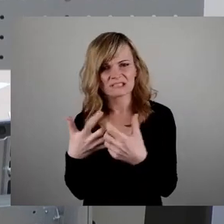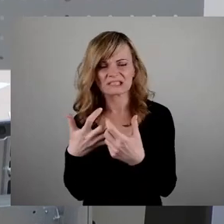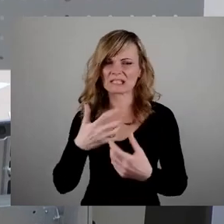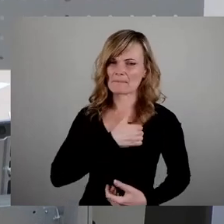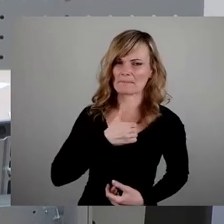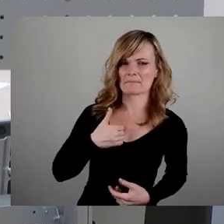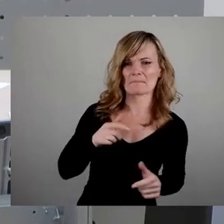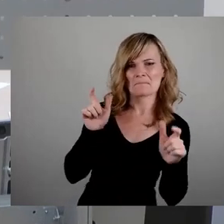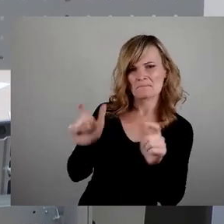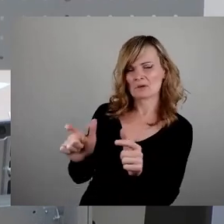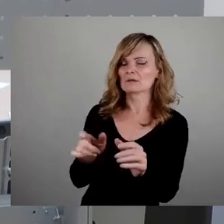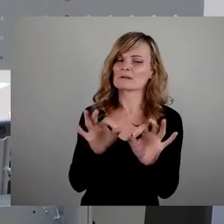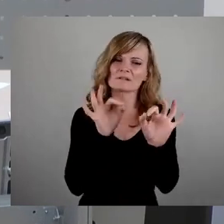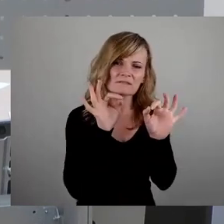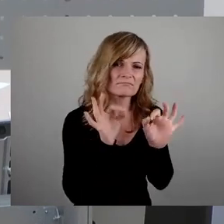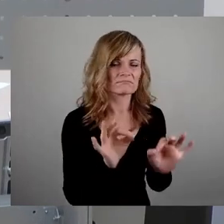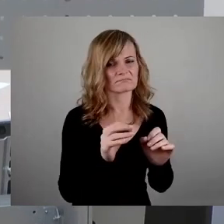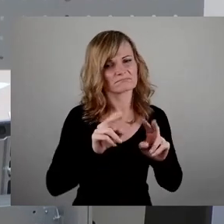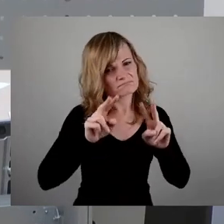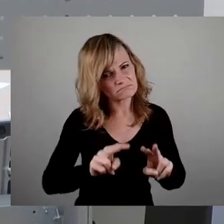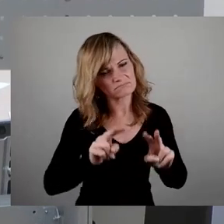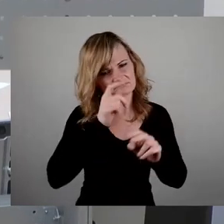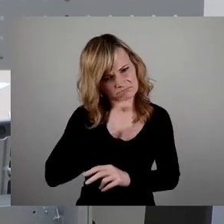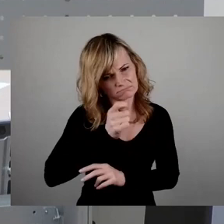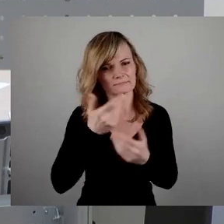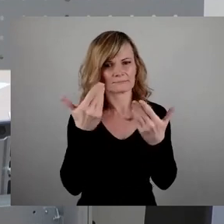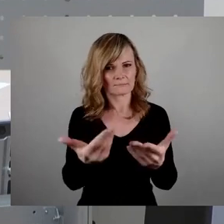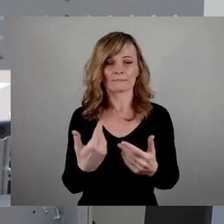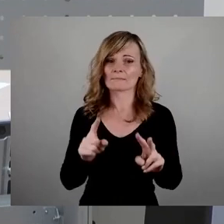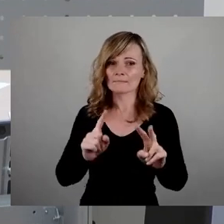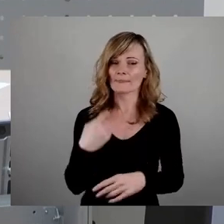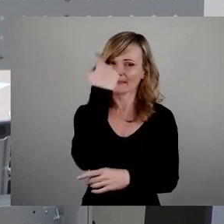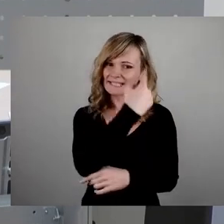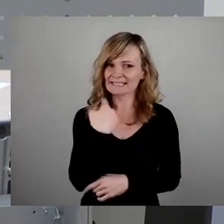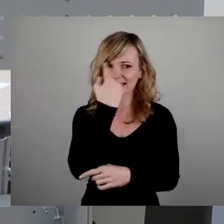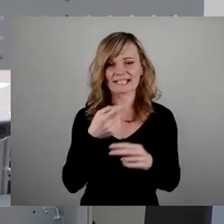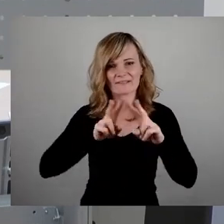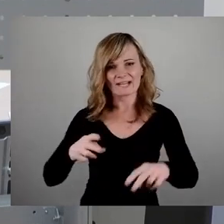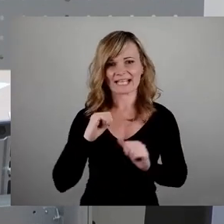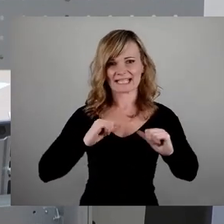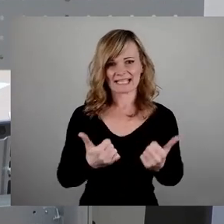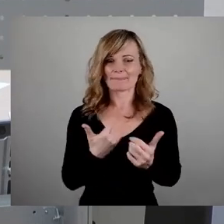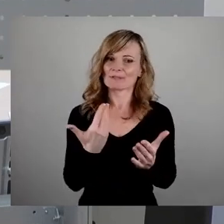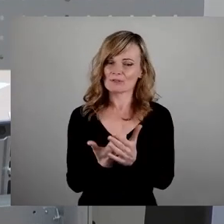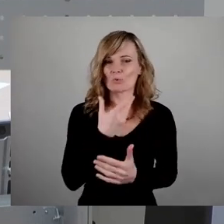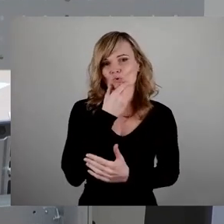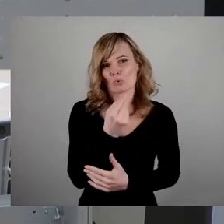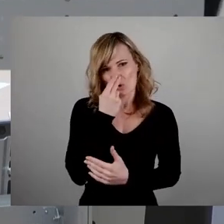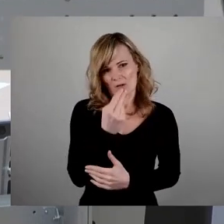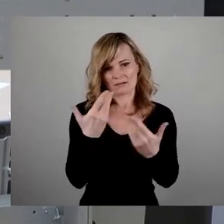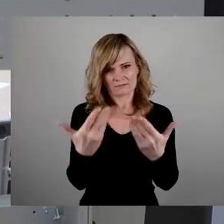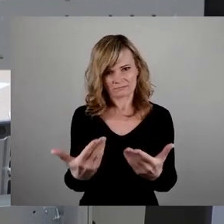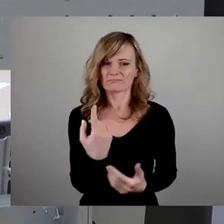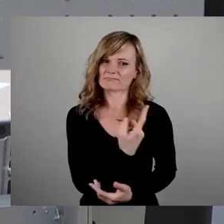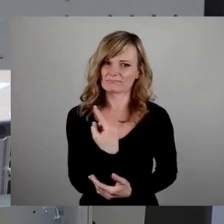ist ein Schatz. Das friedliebende Gesicht unseres Landes macht uns schön. Es hat den Völkern um uns herum